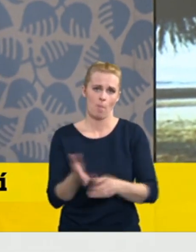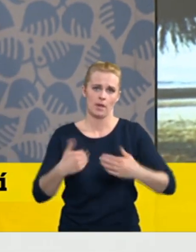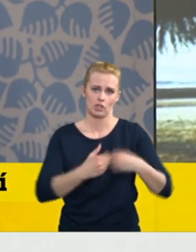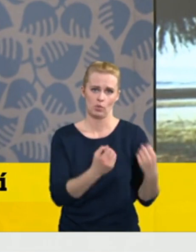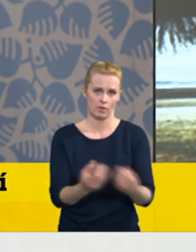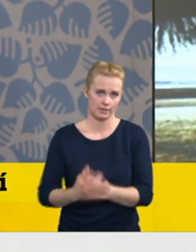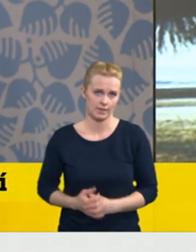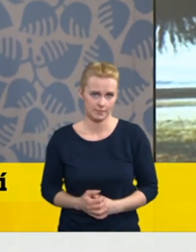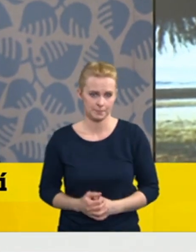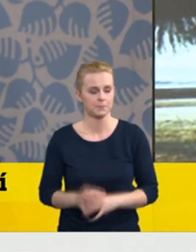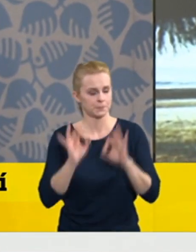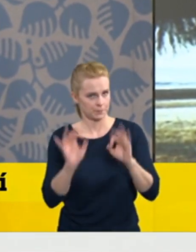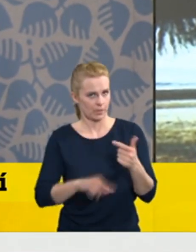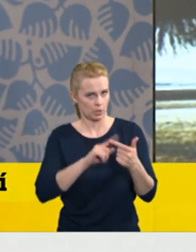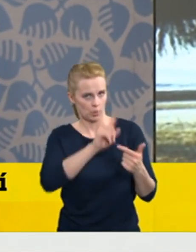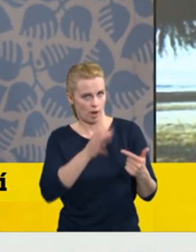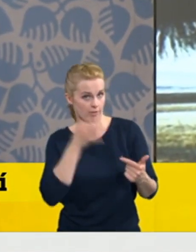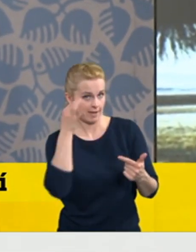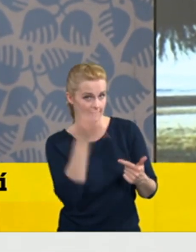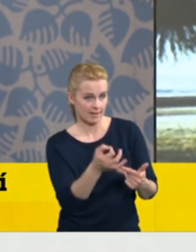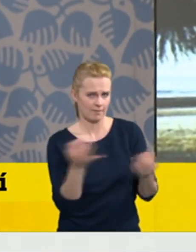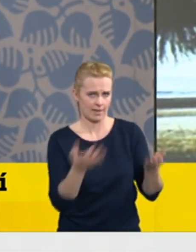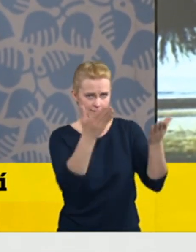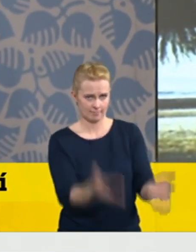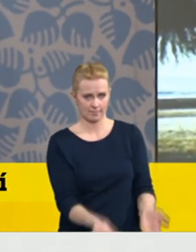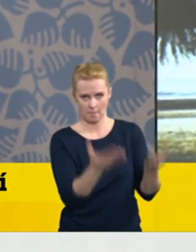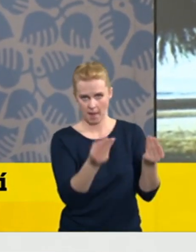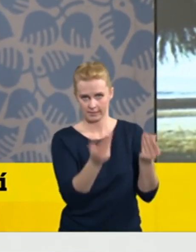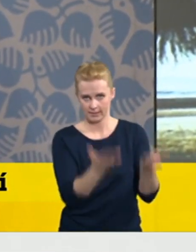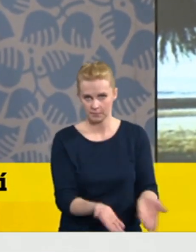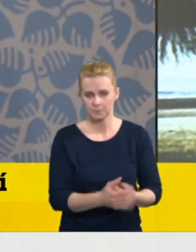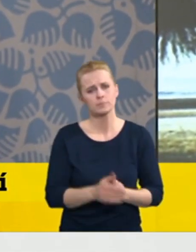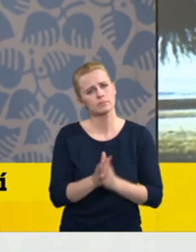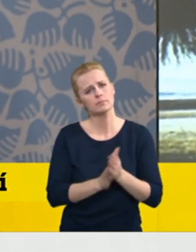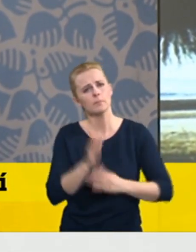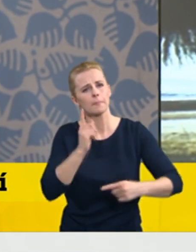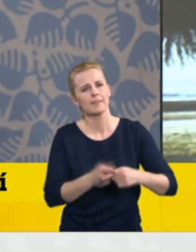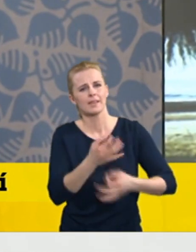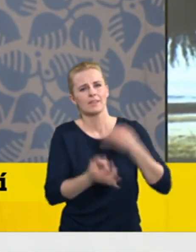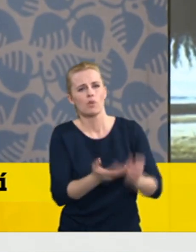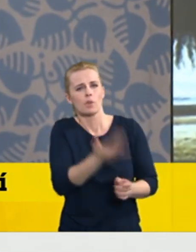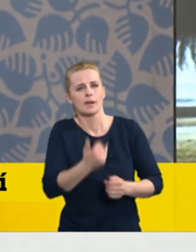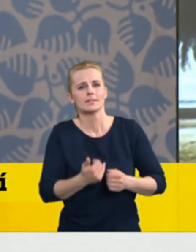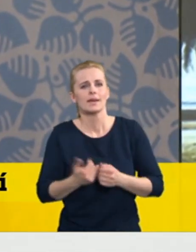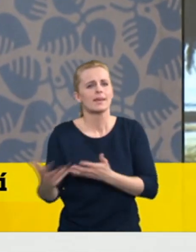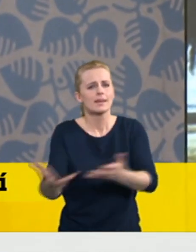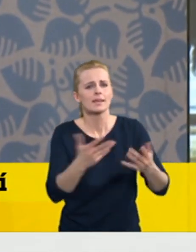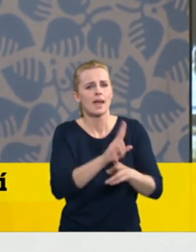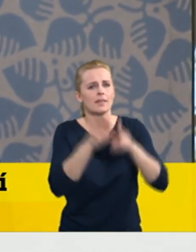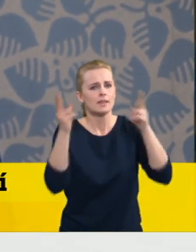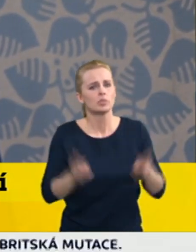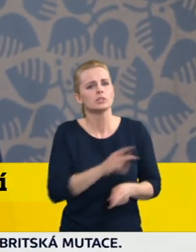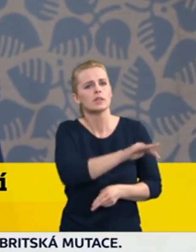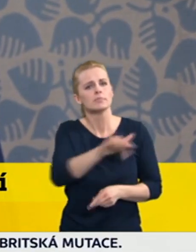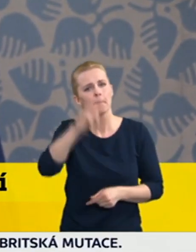právě směřuje na vás, pane ministře Blatný. Jestli byste mohli být konkrétnější s těmi vakcínami, které nemocnice měly problém s tím nedostatkem, u kterých muselo